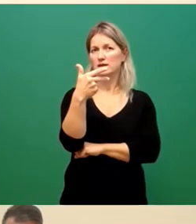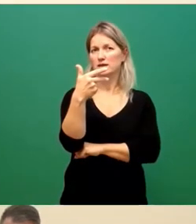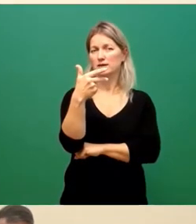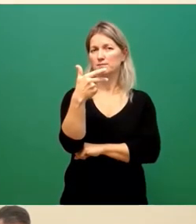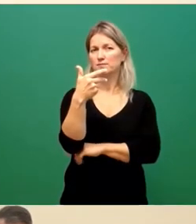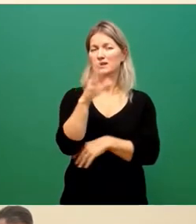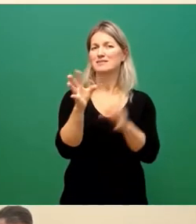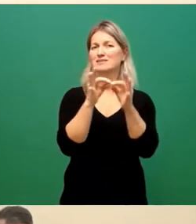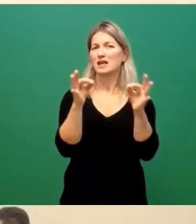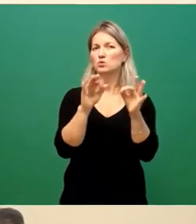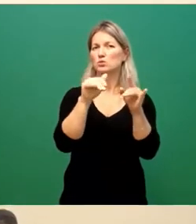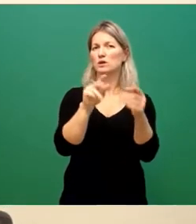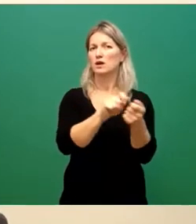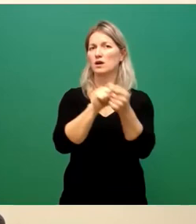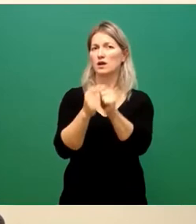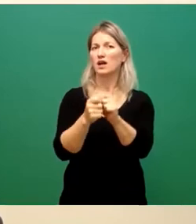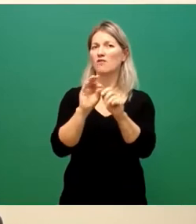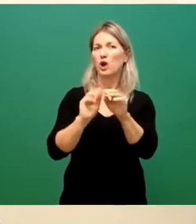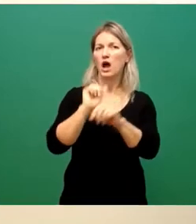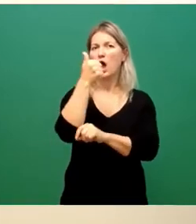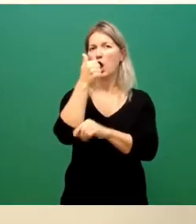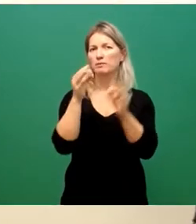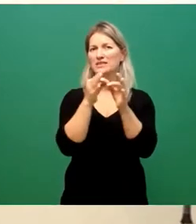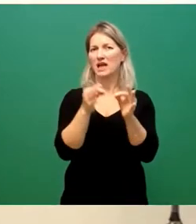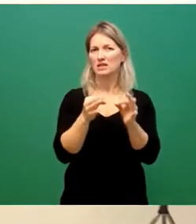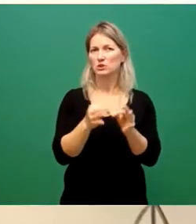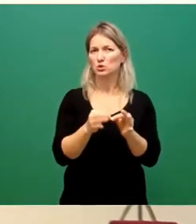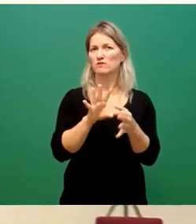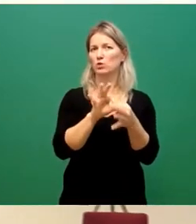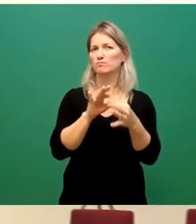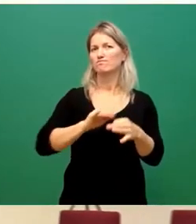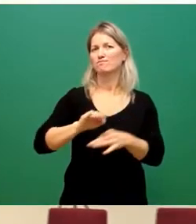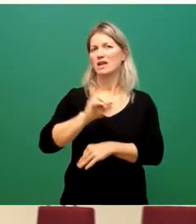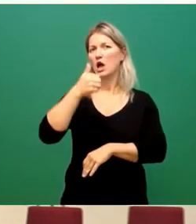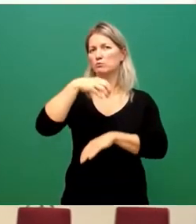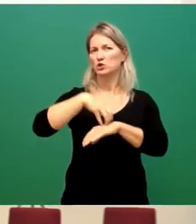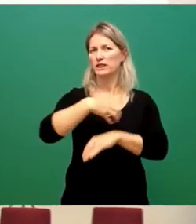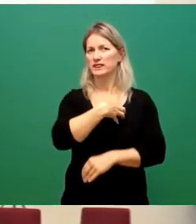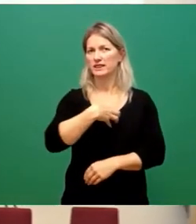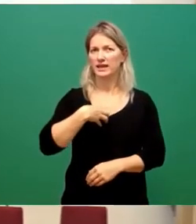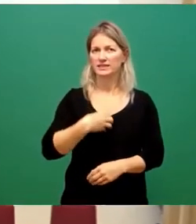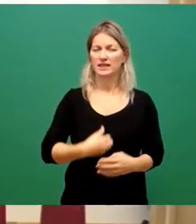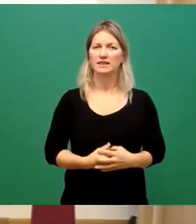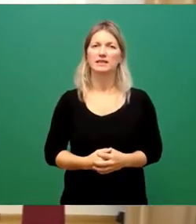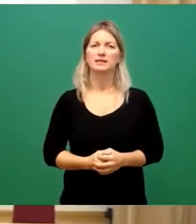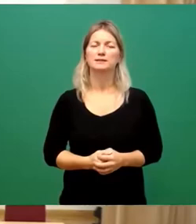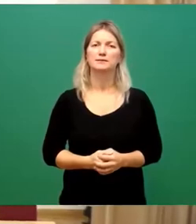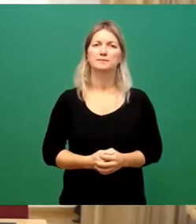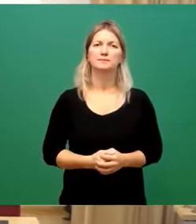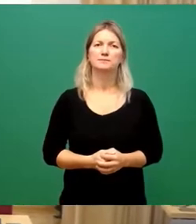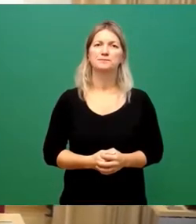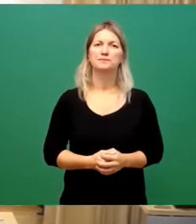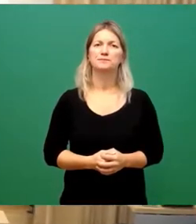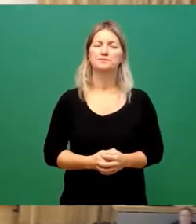Änderung der Hauptsatzung des Hauptstadt Dresden. Hier steigen wir